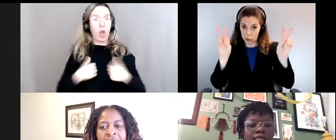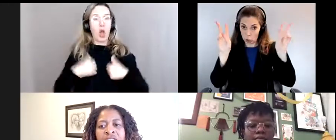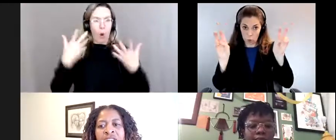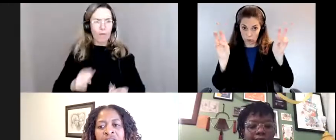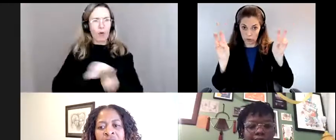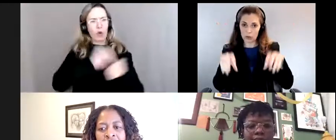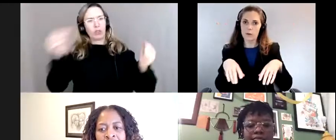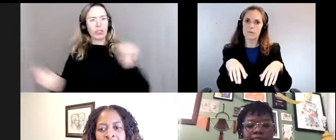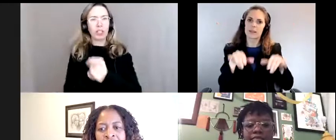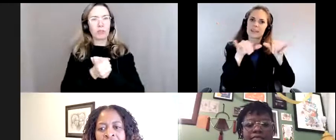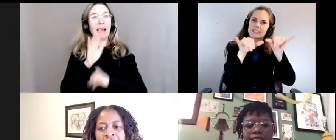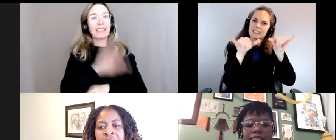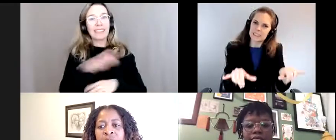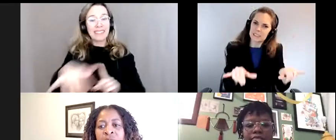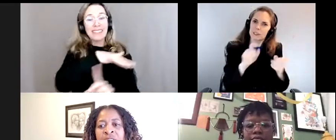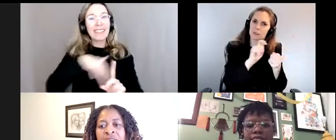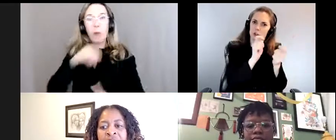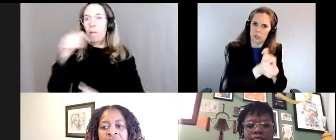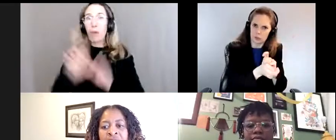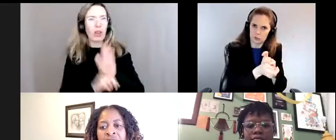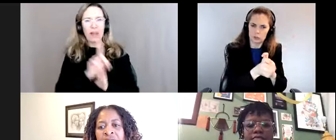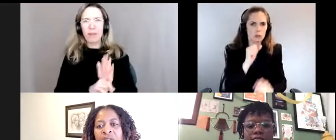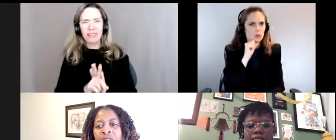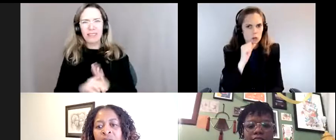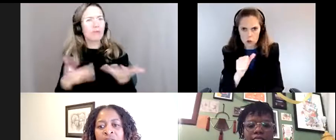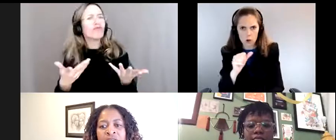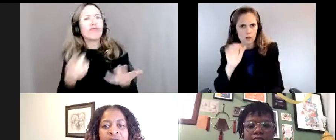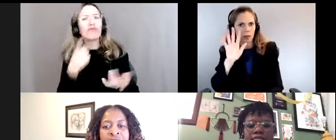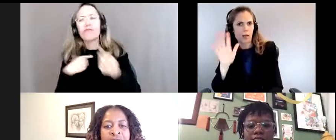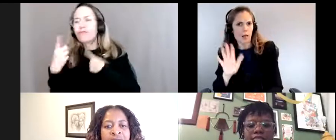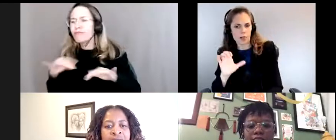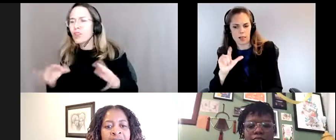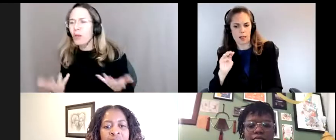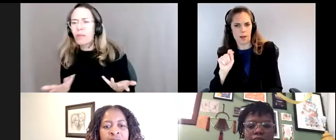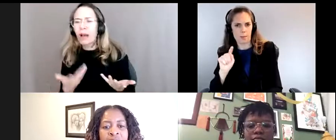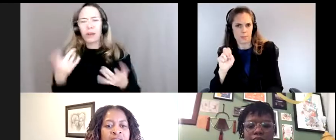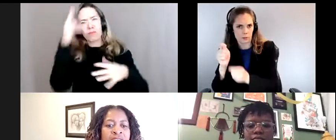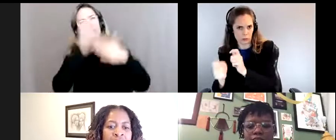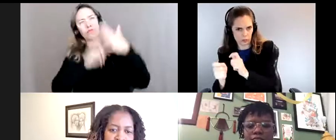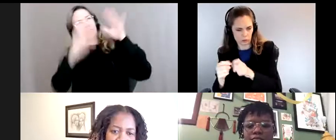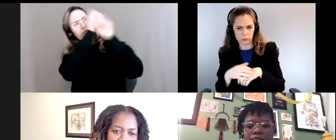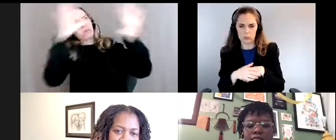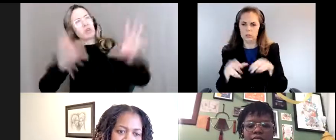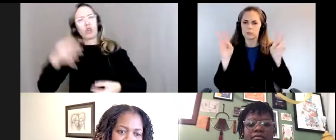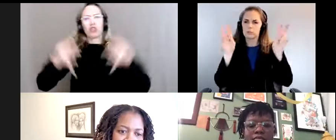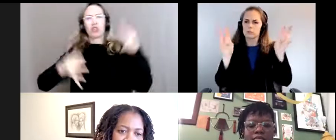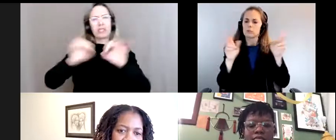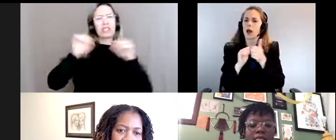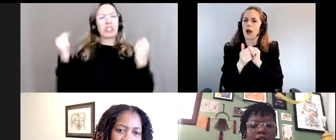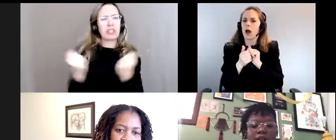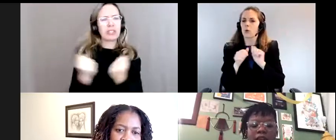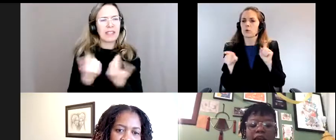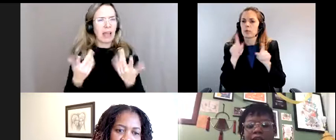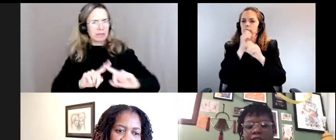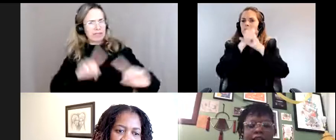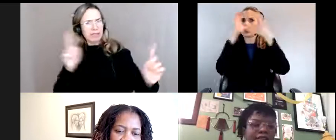changements systémiques et non climatiques. Parlez-nous un peu de ça. Comment est-ce que cette vision de la justice sociale, ces différentes